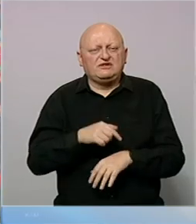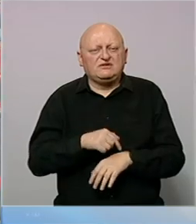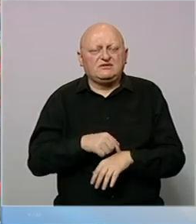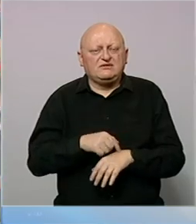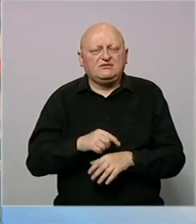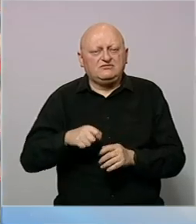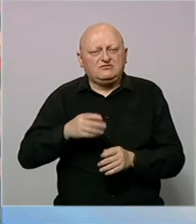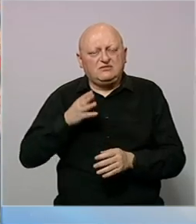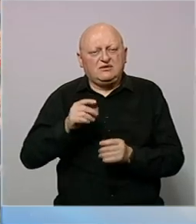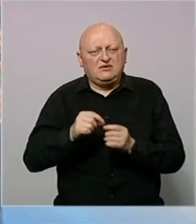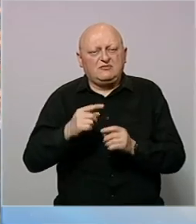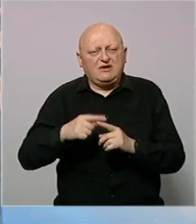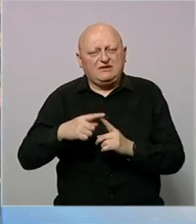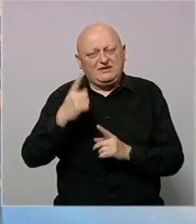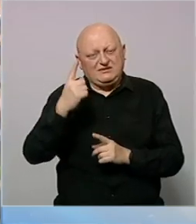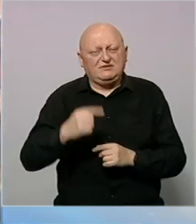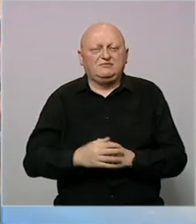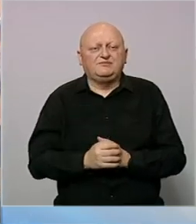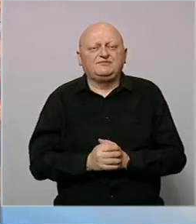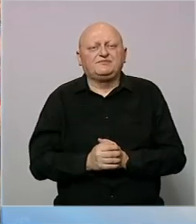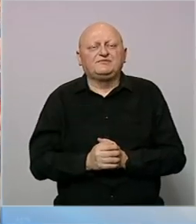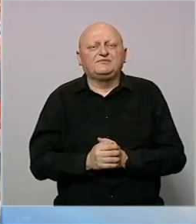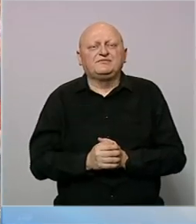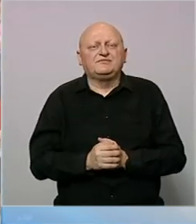sati u izdirektan prenos na televiziji Bosne i Hercegovine.